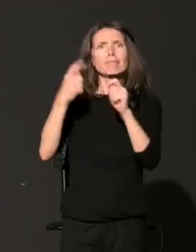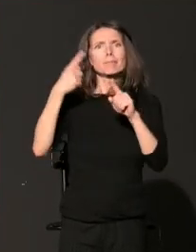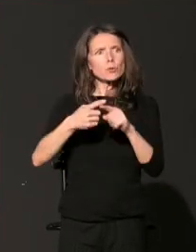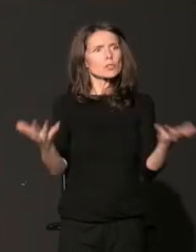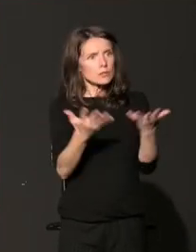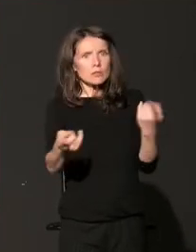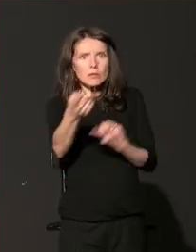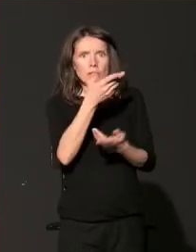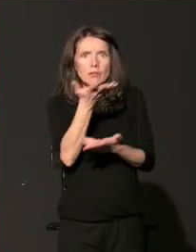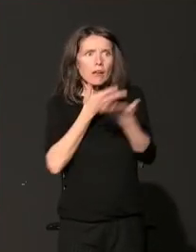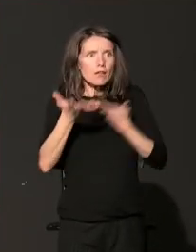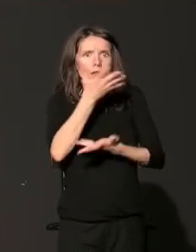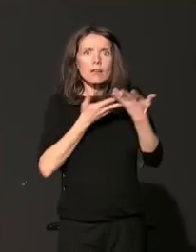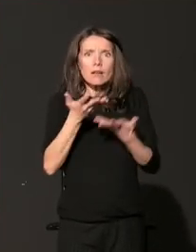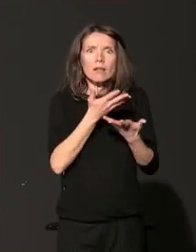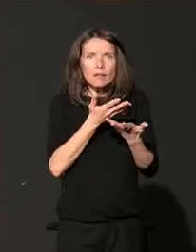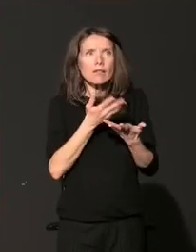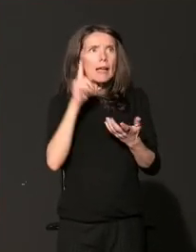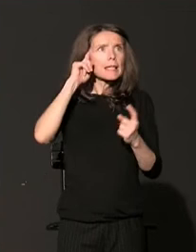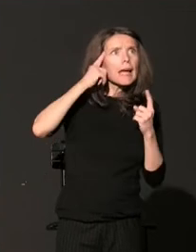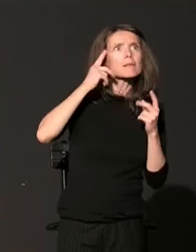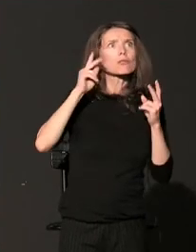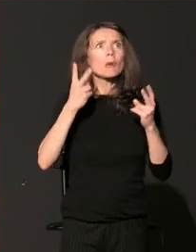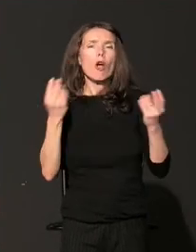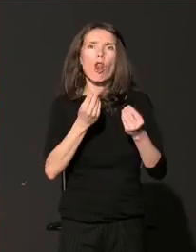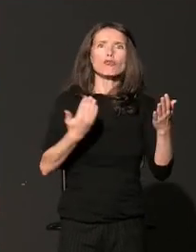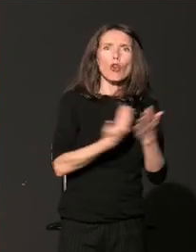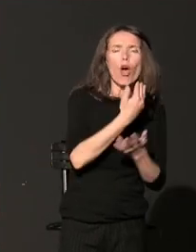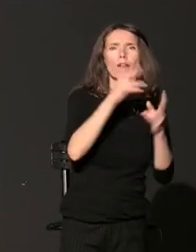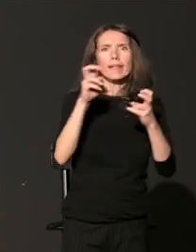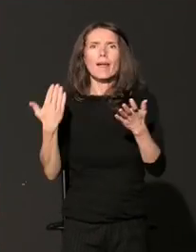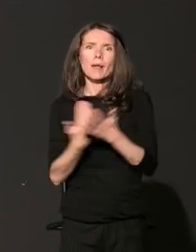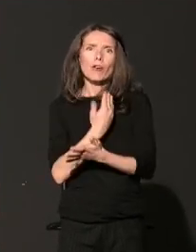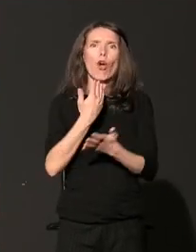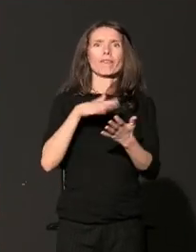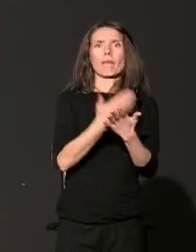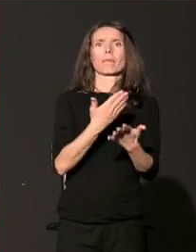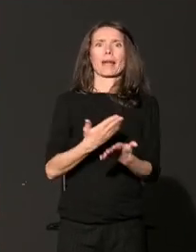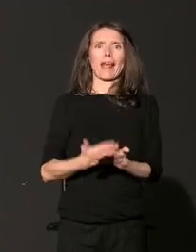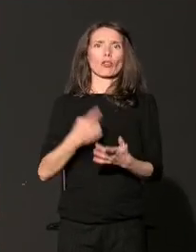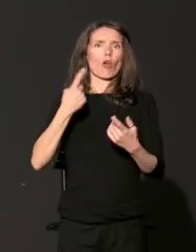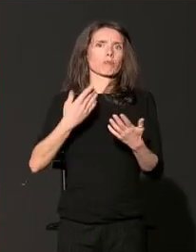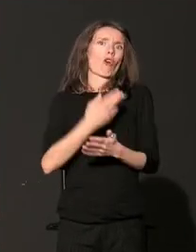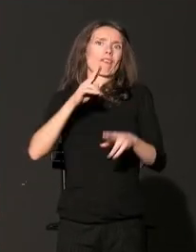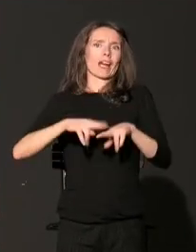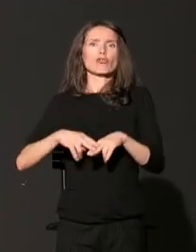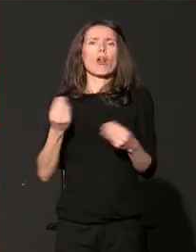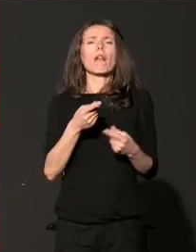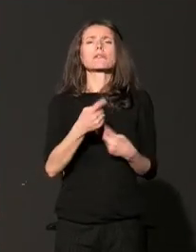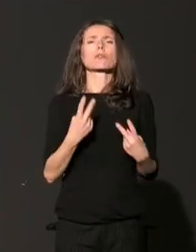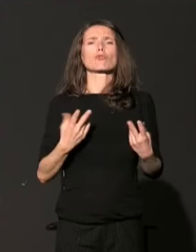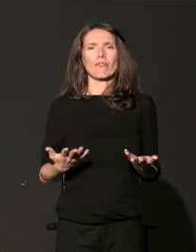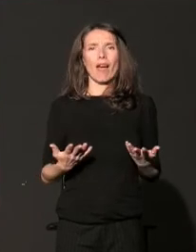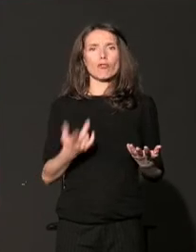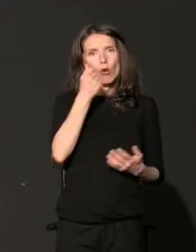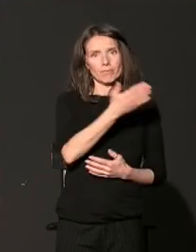o novim pitanjima i novim predloženim rešenjima. Zašto nam je ovo važno? Važno nam je upravo zbog dobrobiti građana